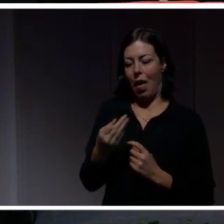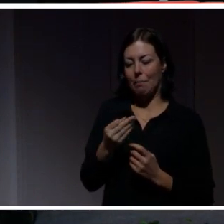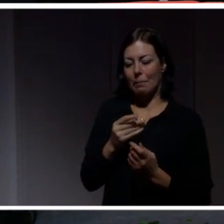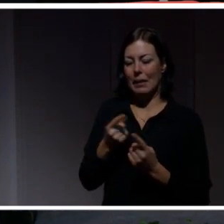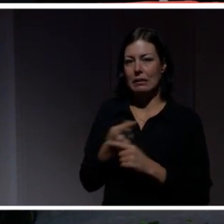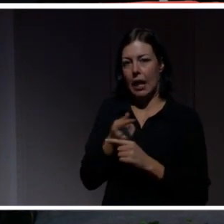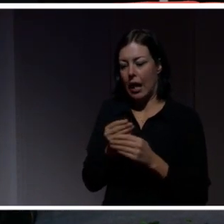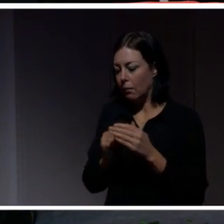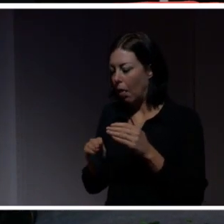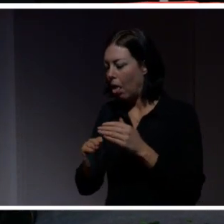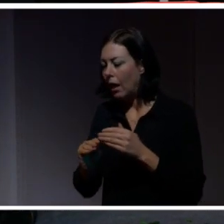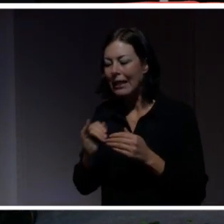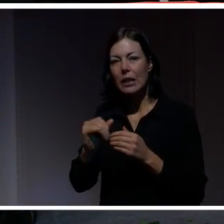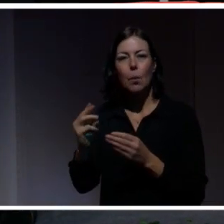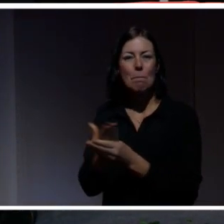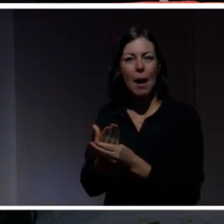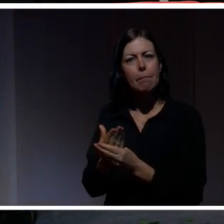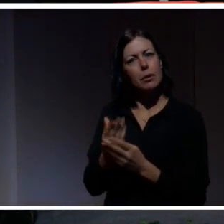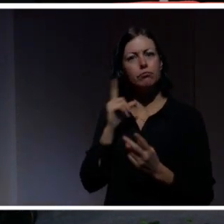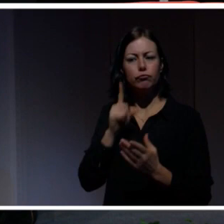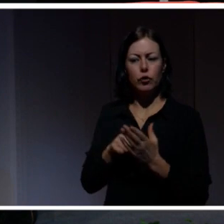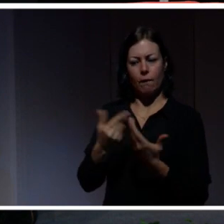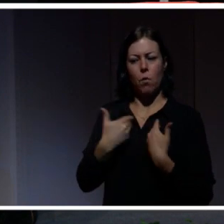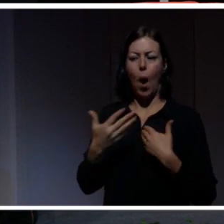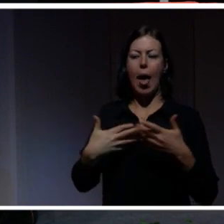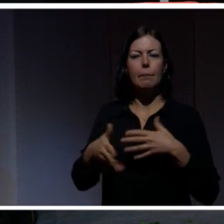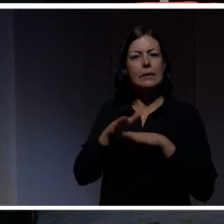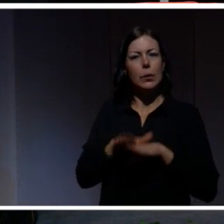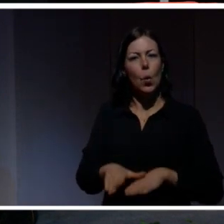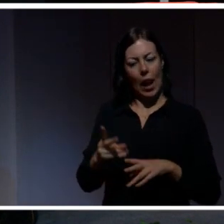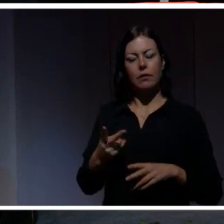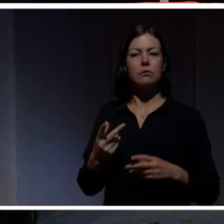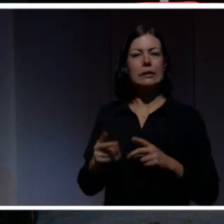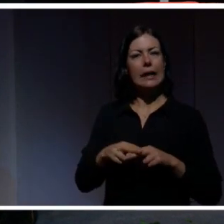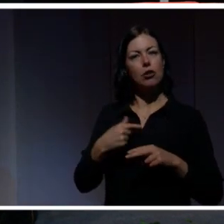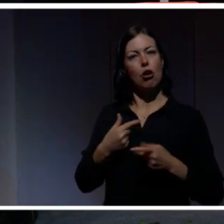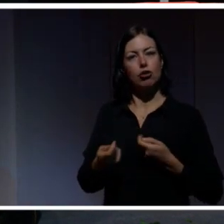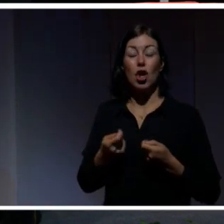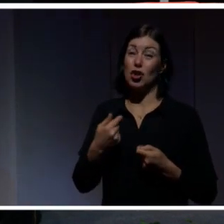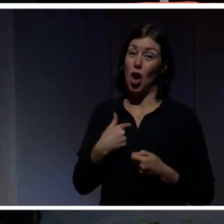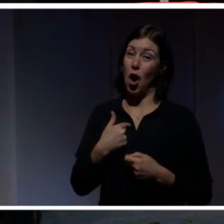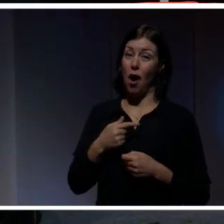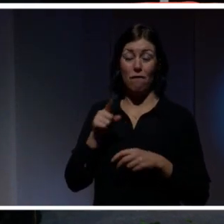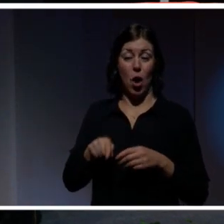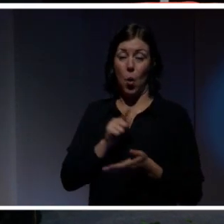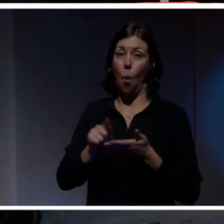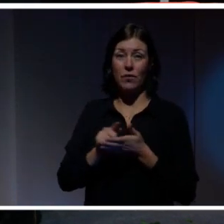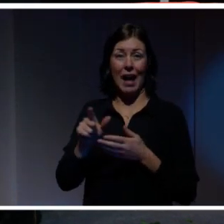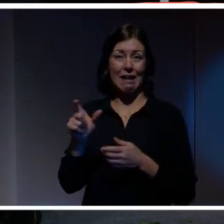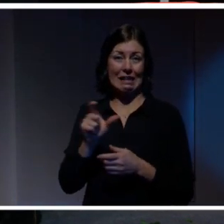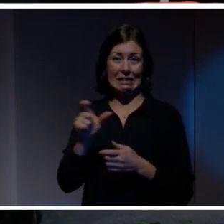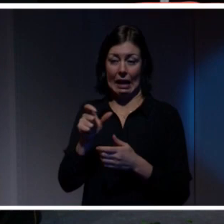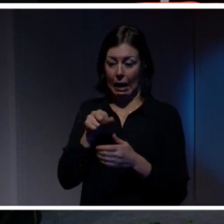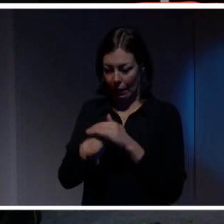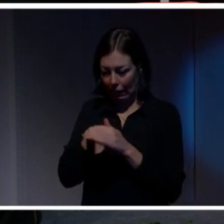arbetsro, för att man ska kunna känna att det är jag som styr. Annars så sitter vi ju lätt där. Framförallt, jag gick in på Instagram lite för mycket, så den har jag lagt lite längre bak